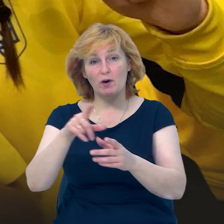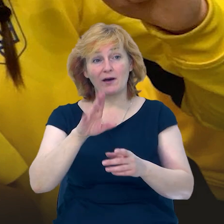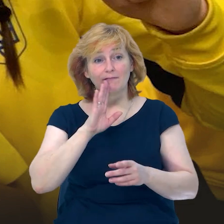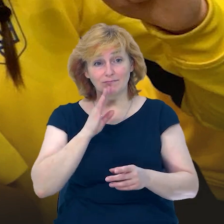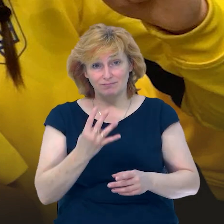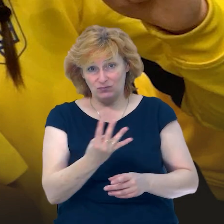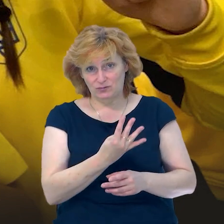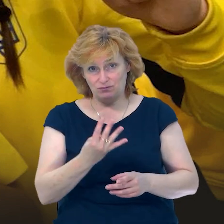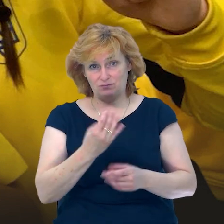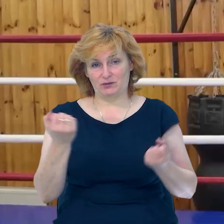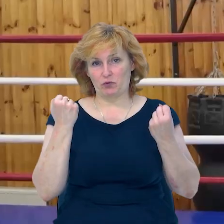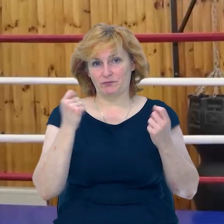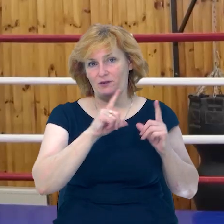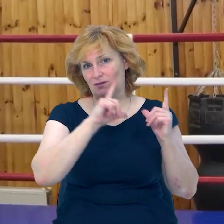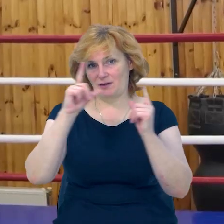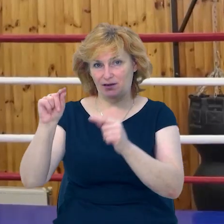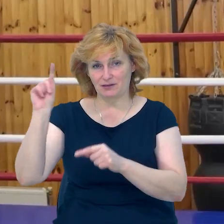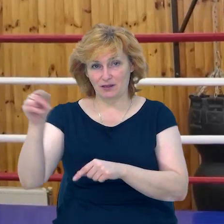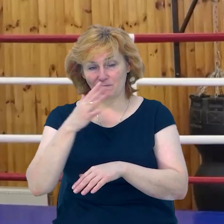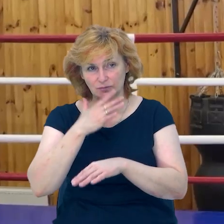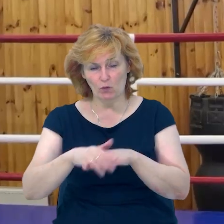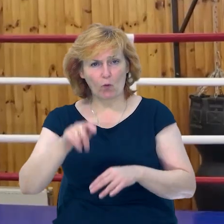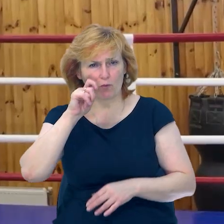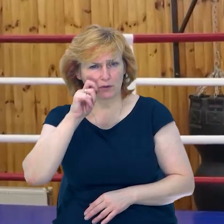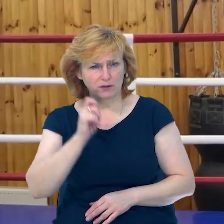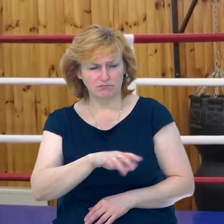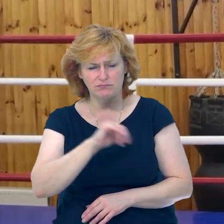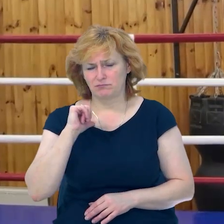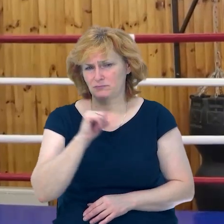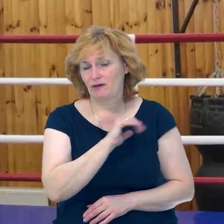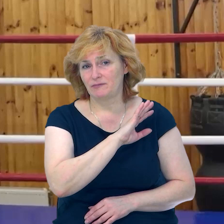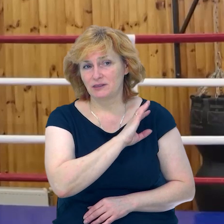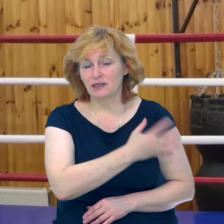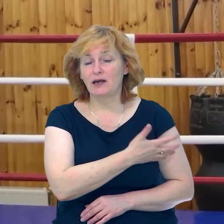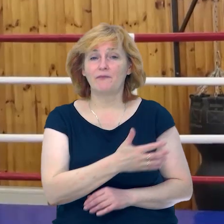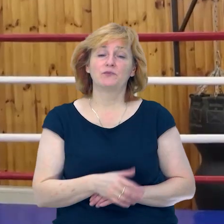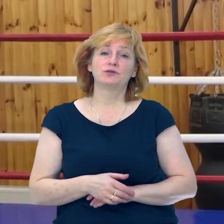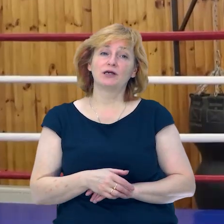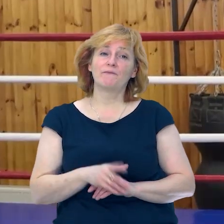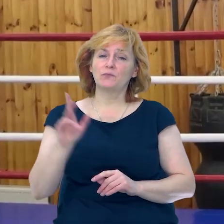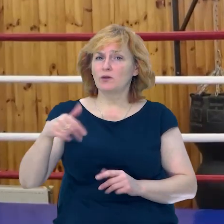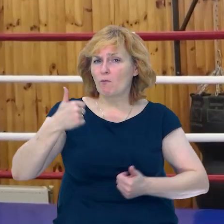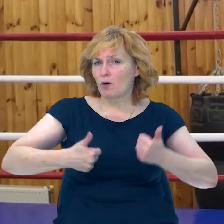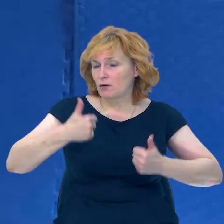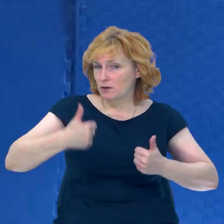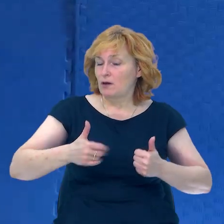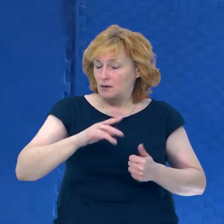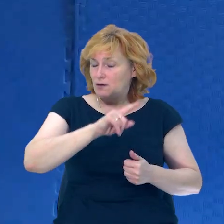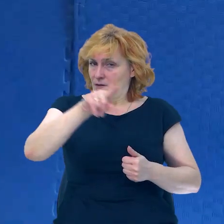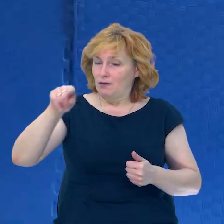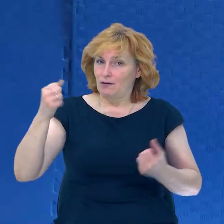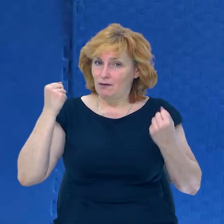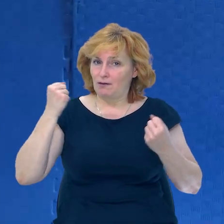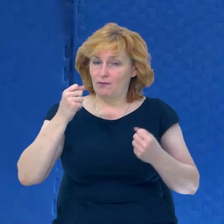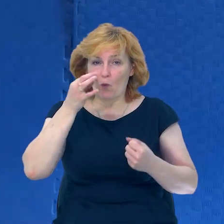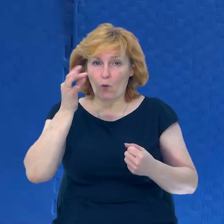чотири спортсмени. Українці сильніші, в Україні важче, але там конкуренція все-таки була. Я так